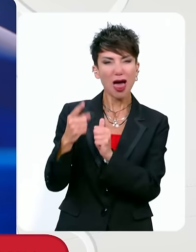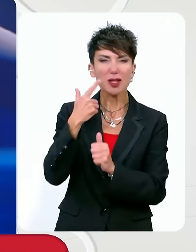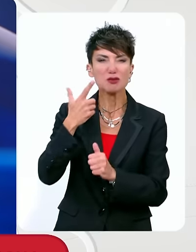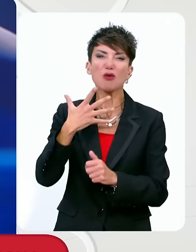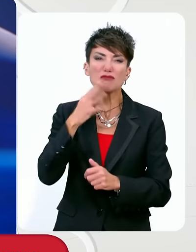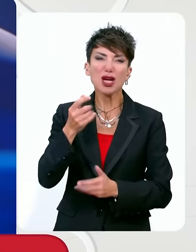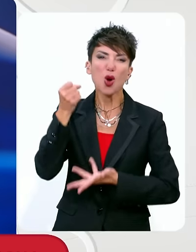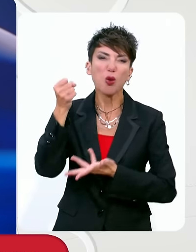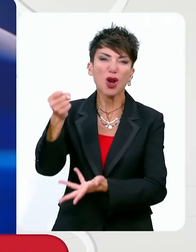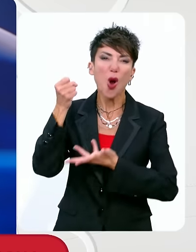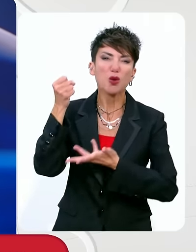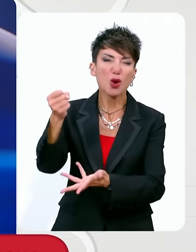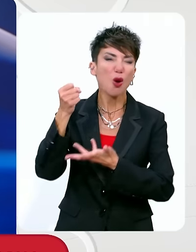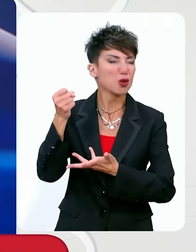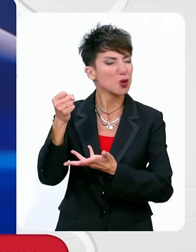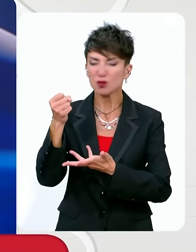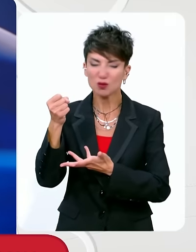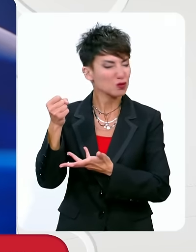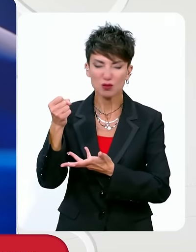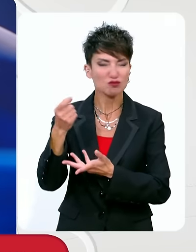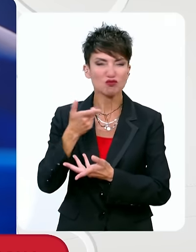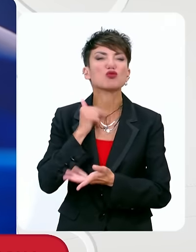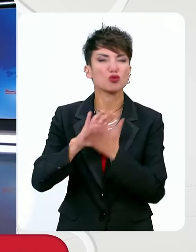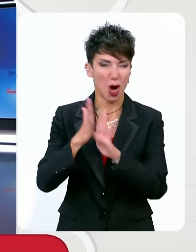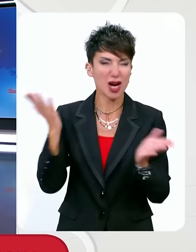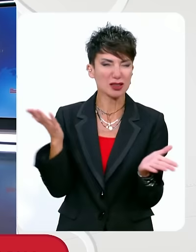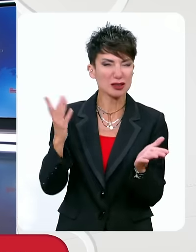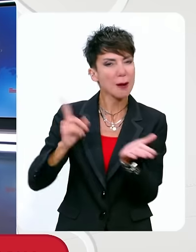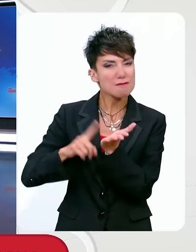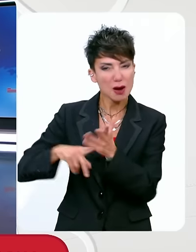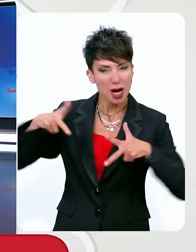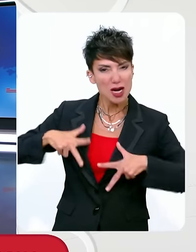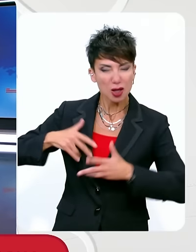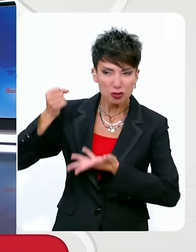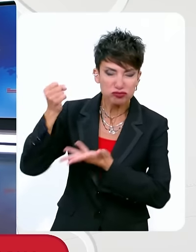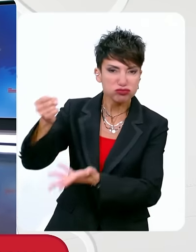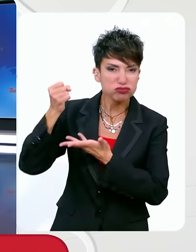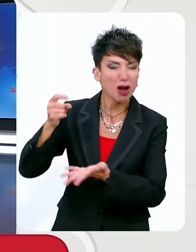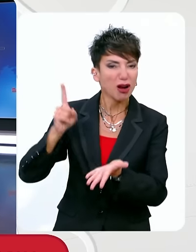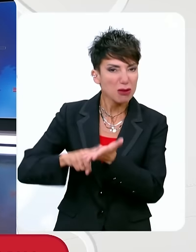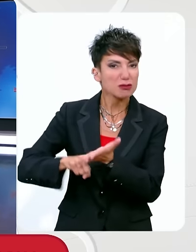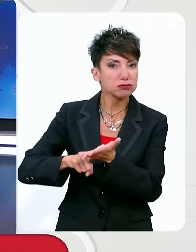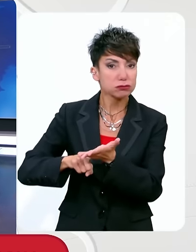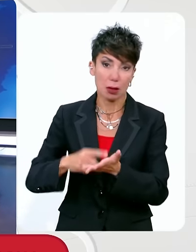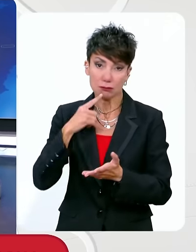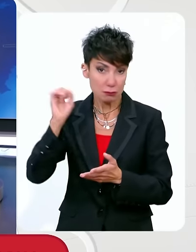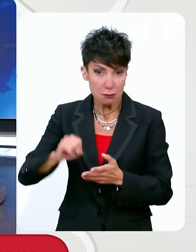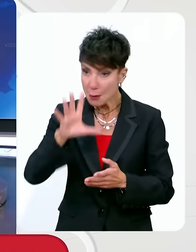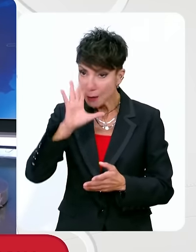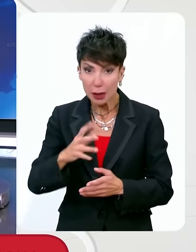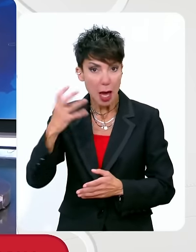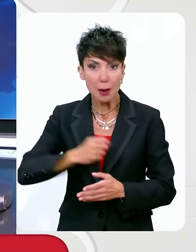το δημόσιο, έχουμε πάρα πολλά παιδιά που θα μπορούσαν να γίνουν πραγματικά μεγάλοι